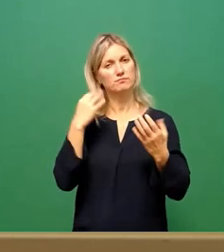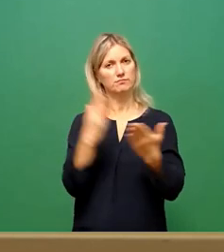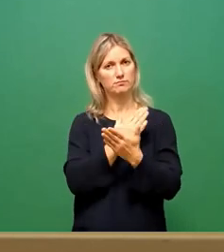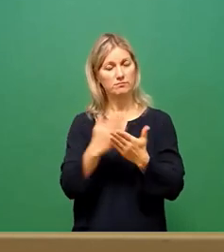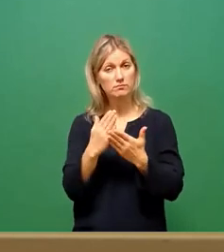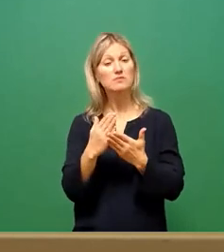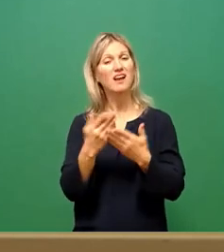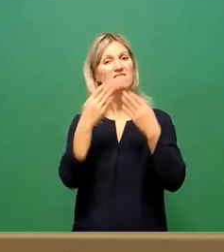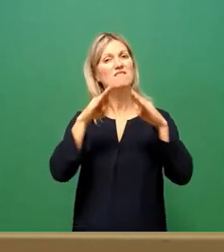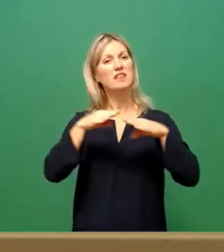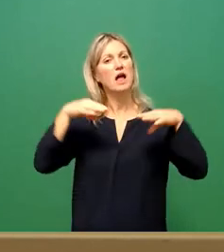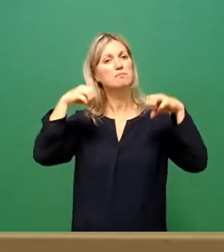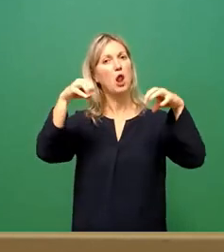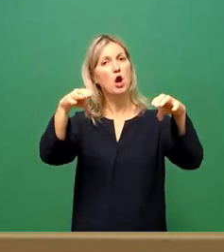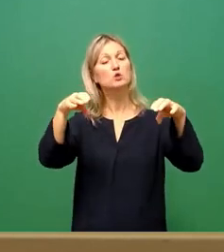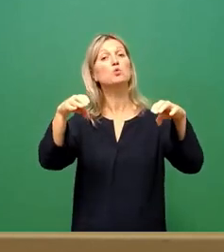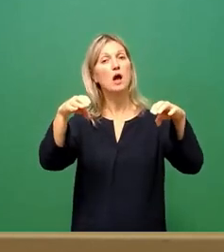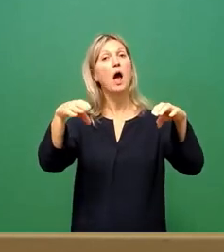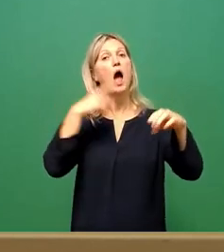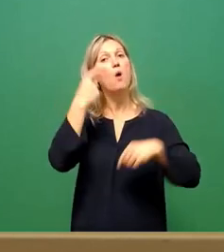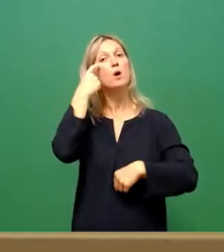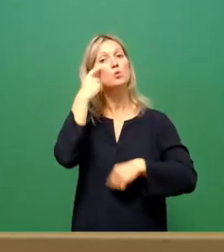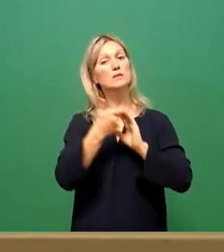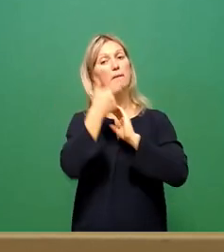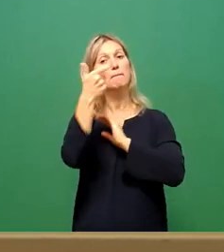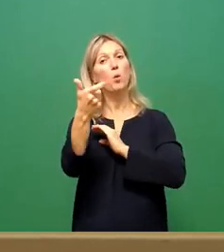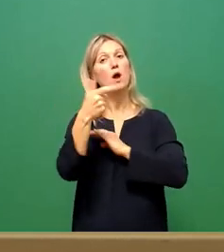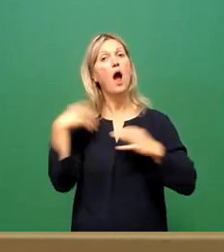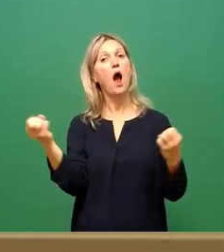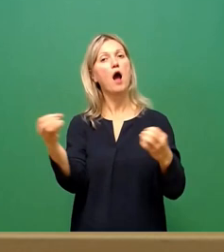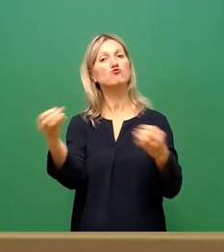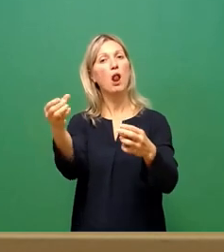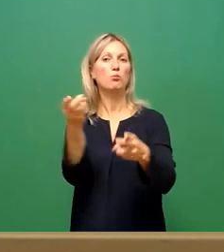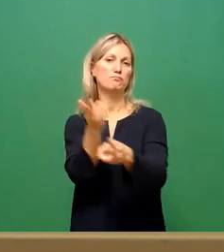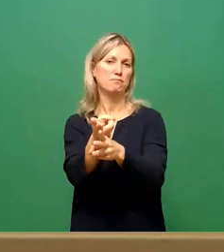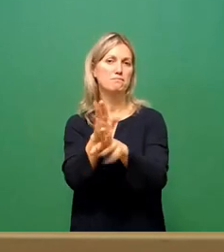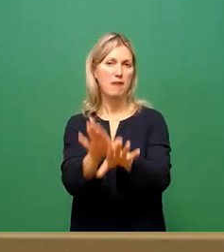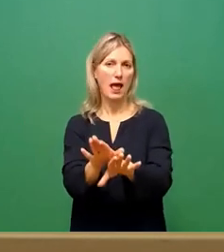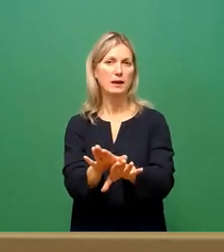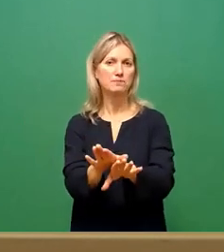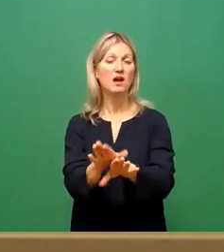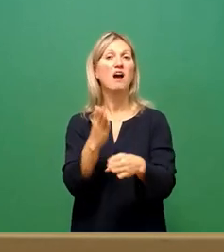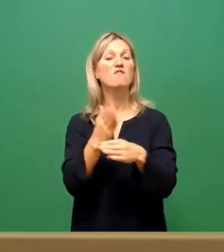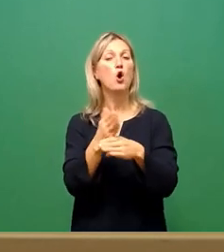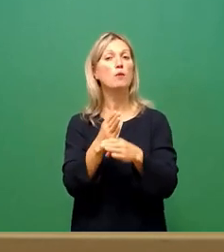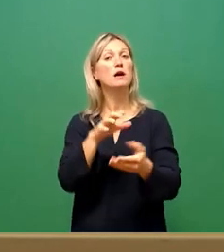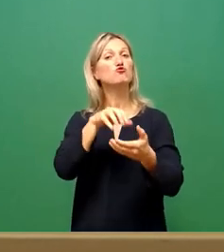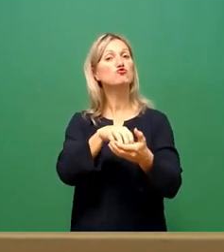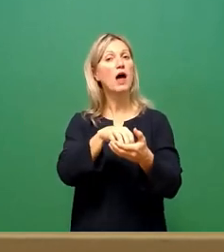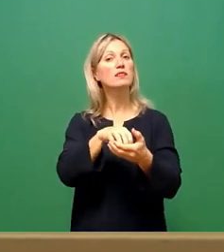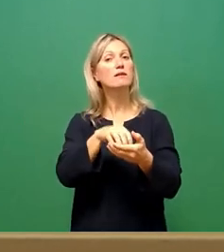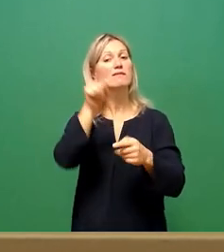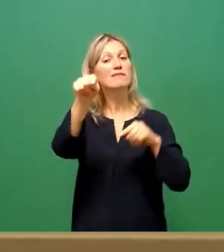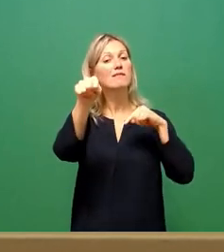der Augustusbrücke umgesetzt wird. Hier sehe ich einen inhaltlichen Zusammenhang mit den stattfindenden Weihnachtsmärkten auf alt- und